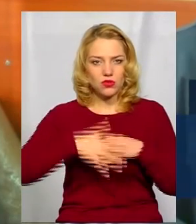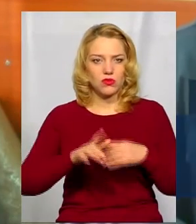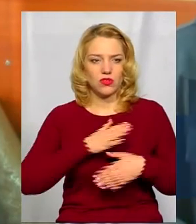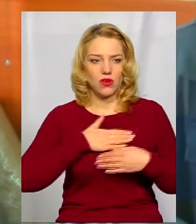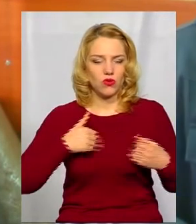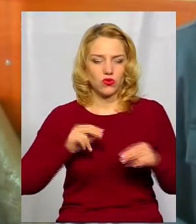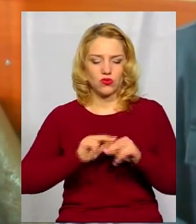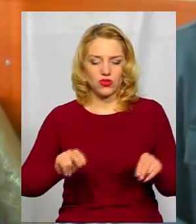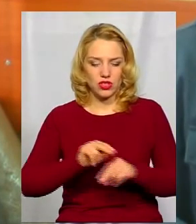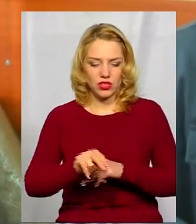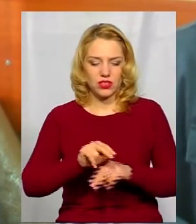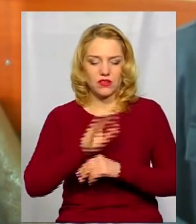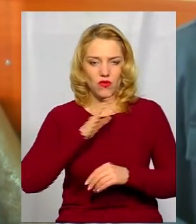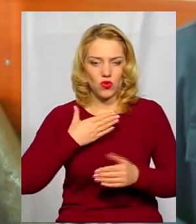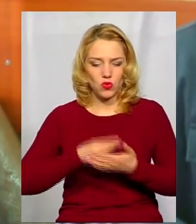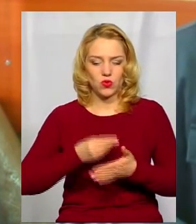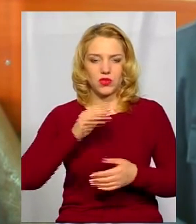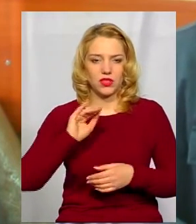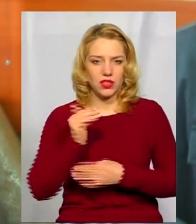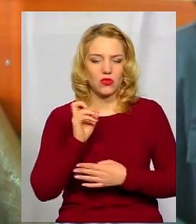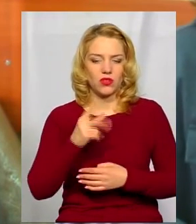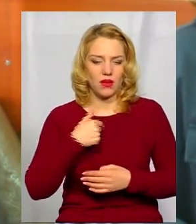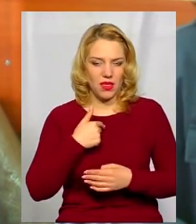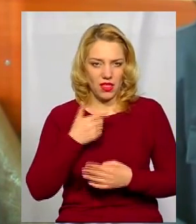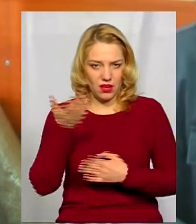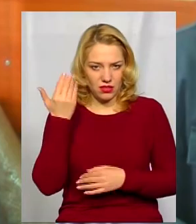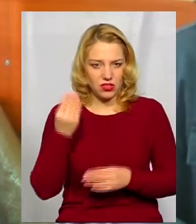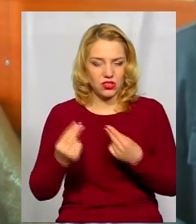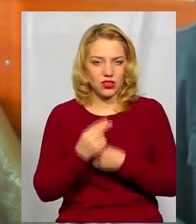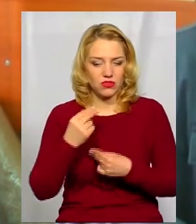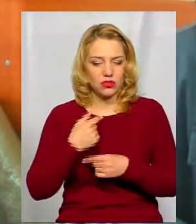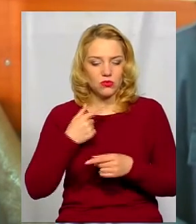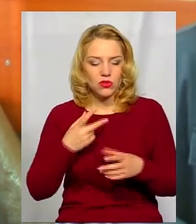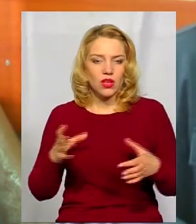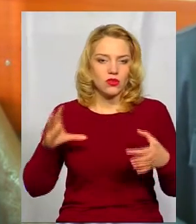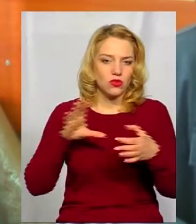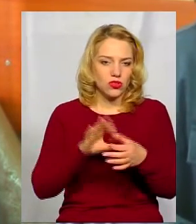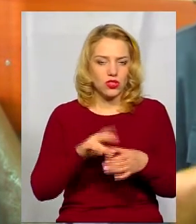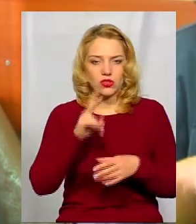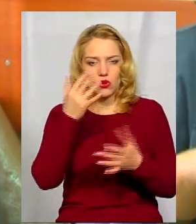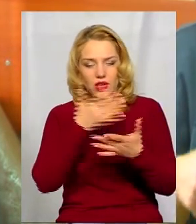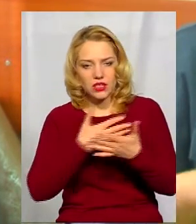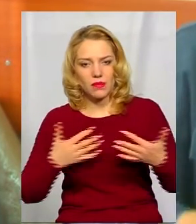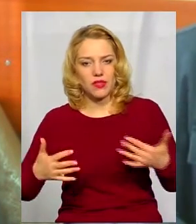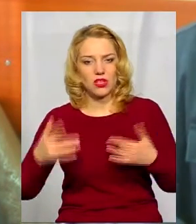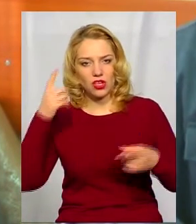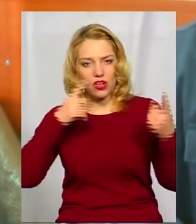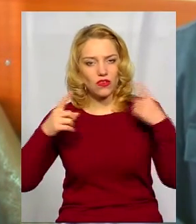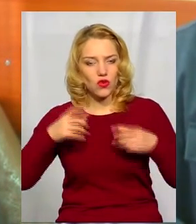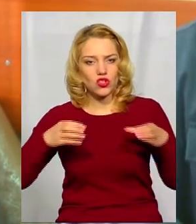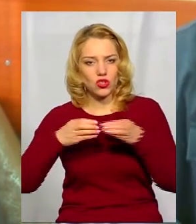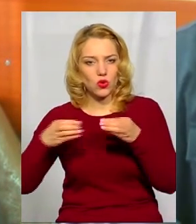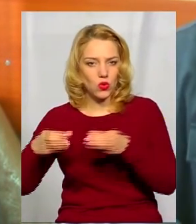вчили мене. І тоді я долучилася до інноваційних різноманітних творчих груп, яких у місті Львові вже тоді починалося